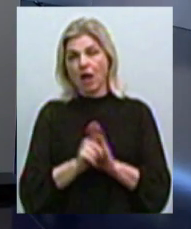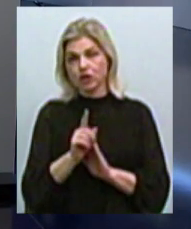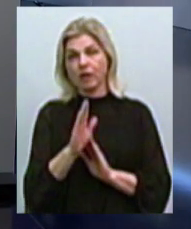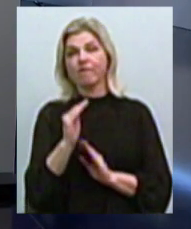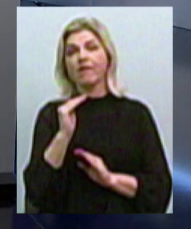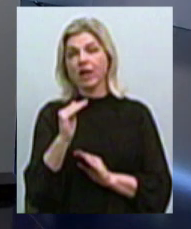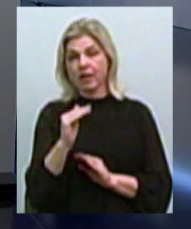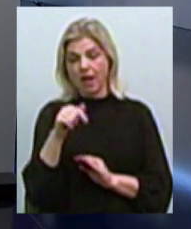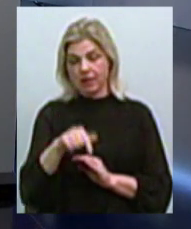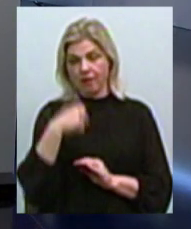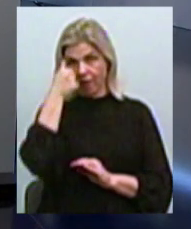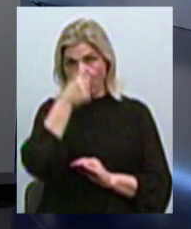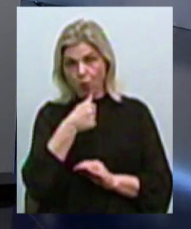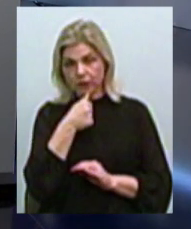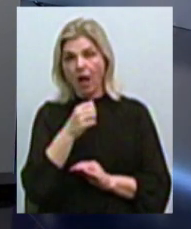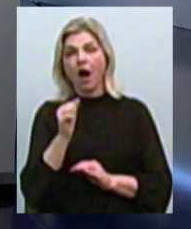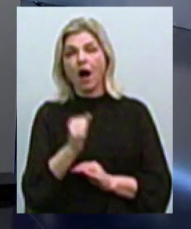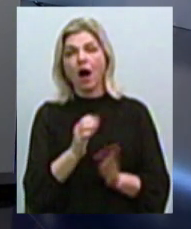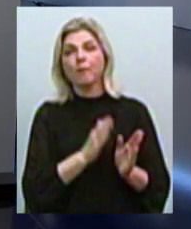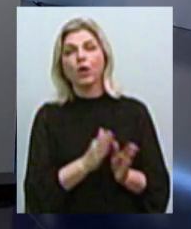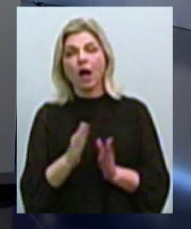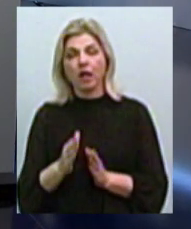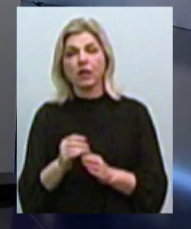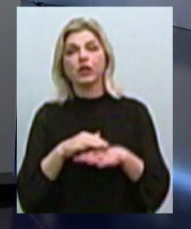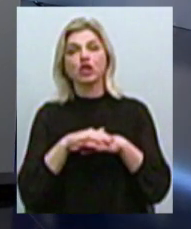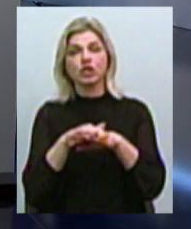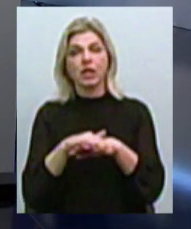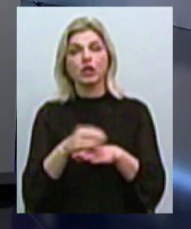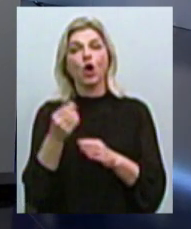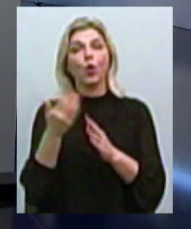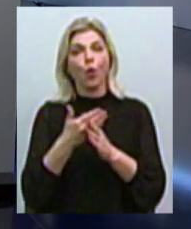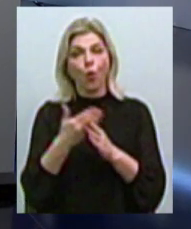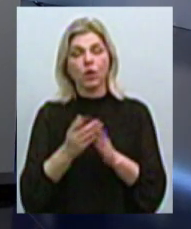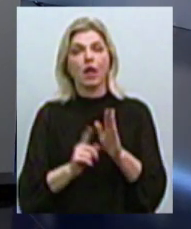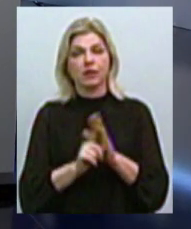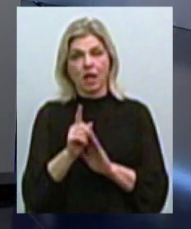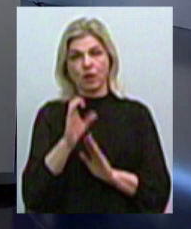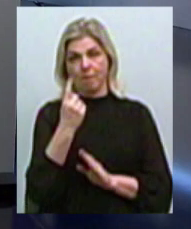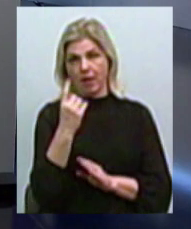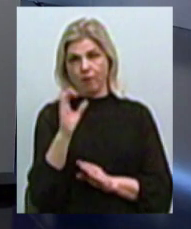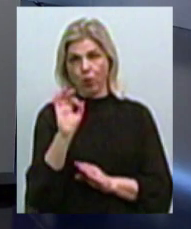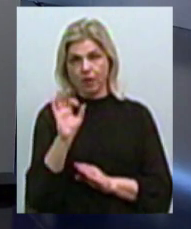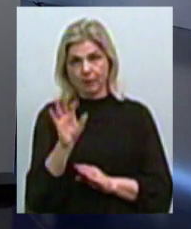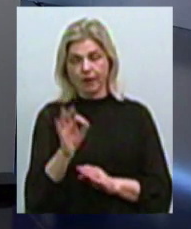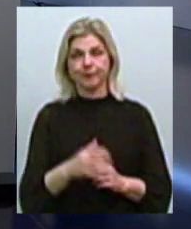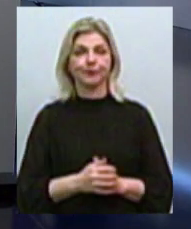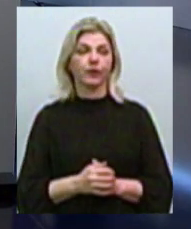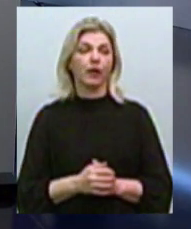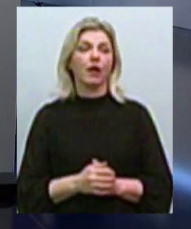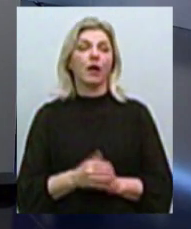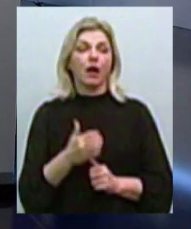порядок начисления льгот вступив в силу с 1 октября. Я хочу немного